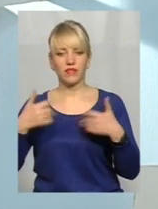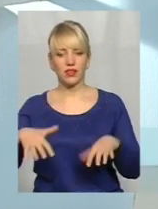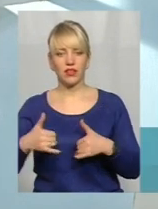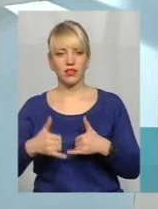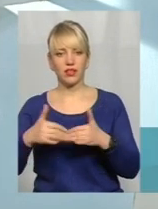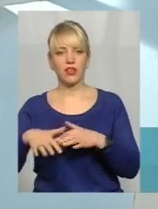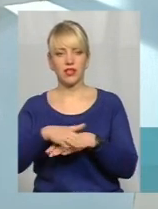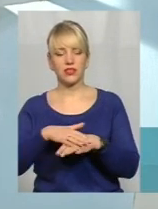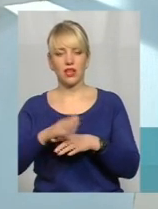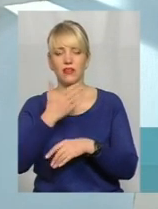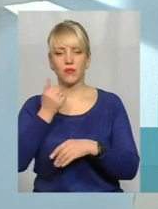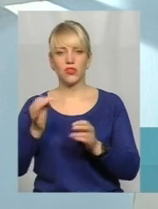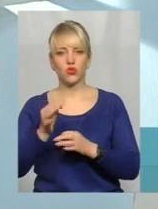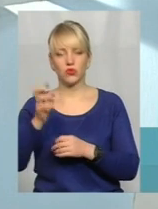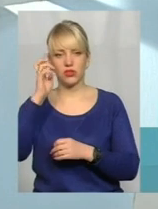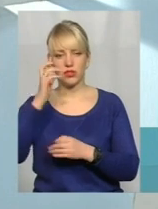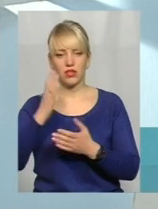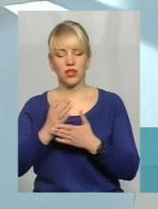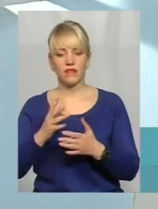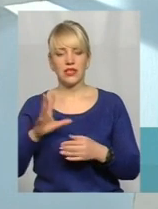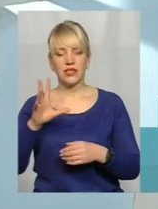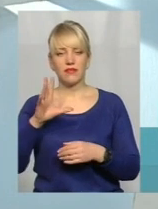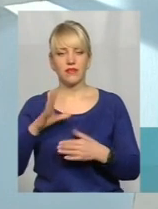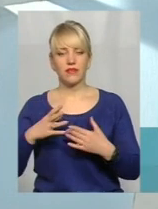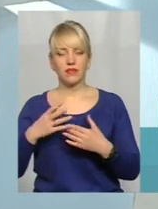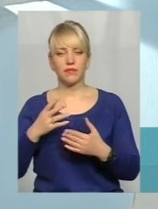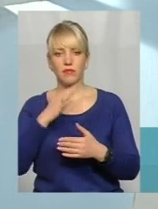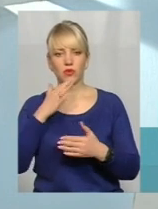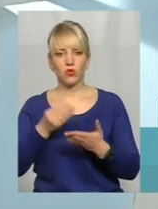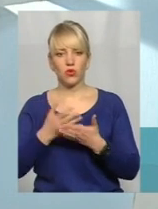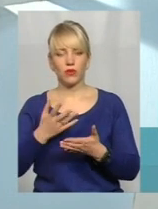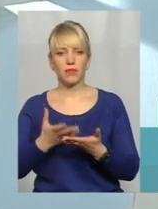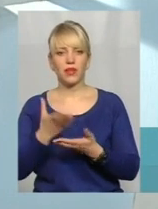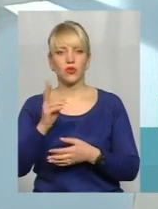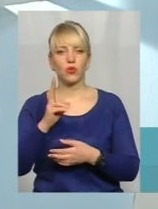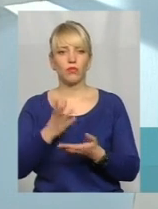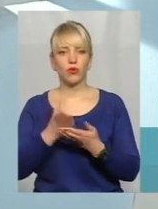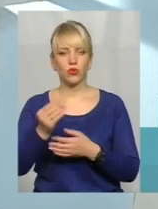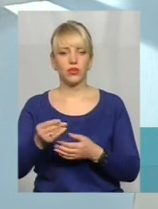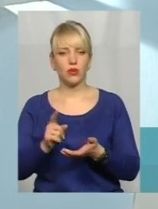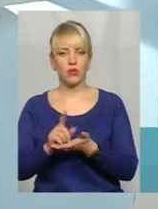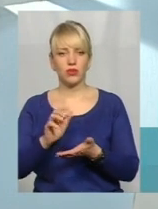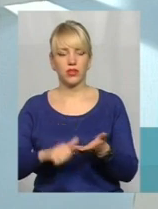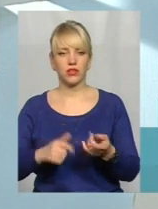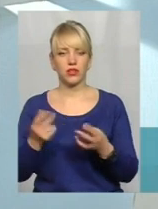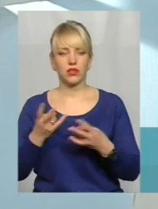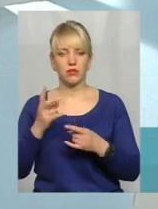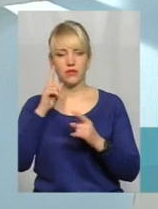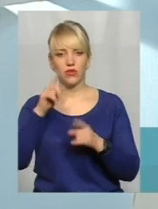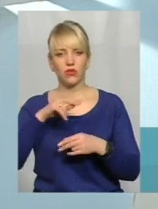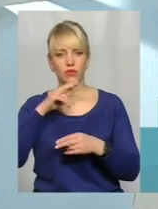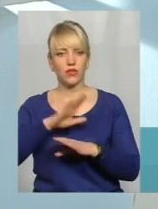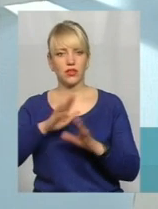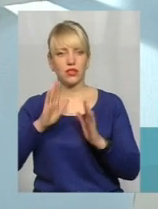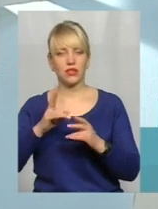є все там людей, які сплачують податки. Тому ми хочемо, щоб звернути увагу не тільки на сферу